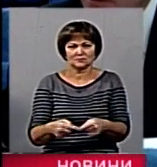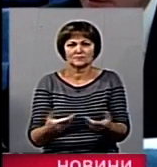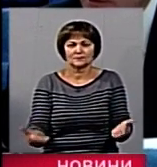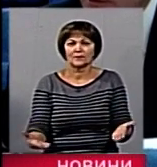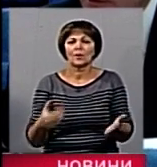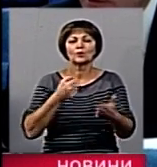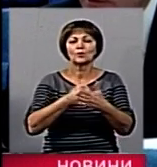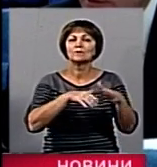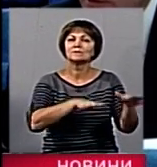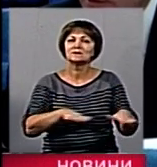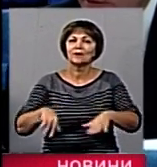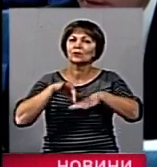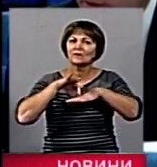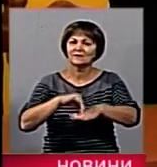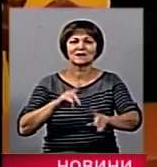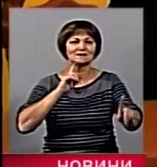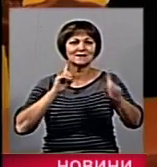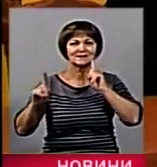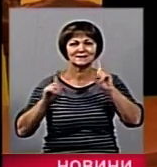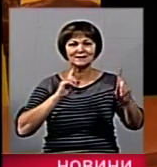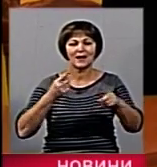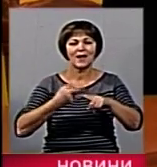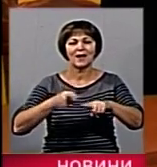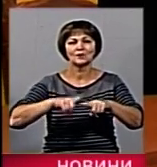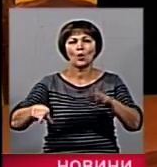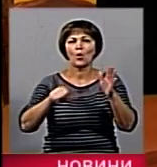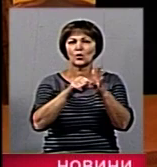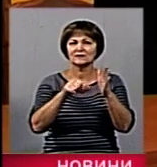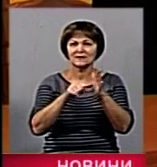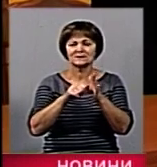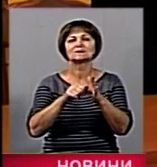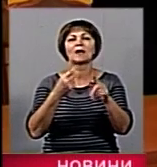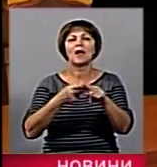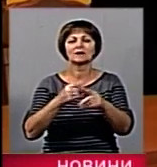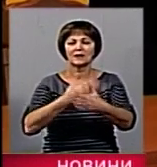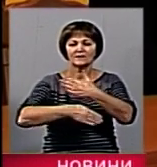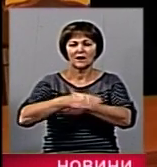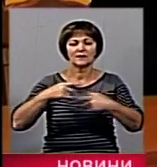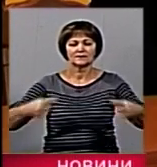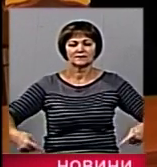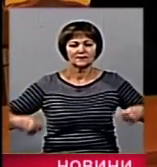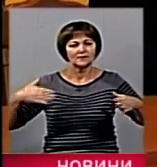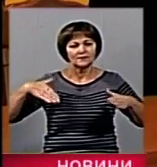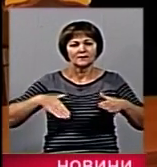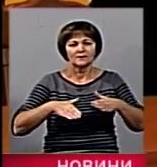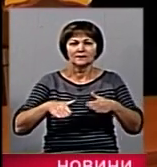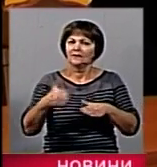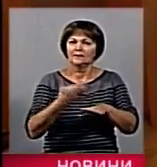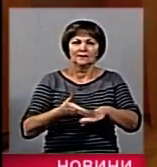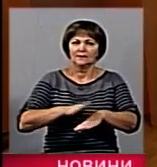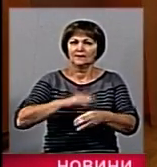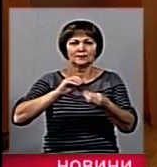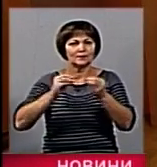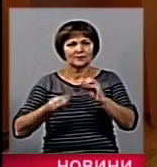місця проведення засідання комітету доступності, а це Коростенська міська рада, інваліду-візочнику дістатися досить проблематично.